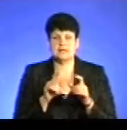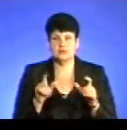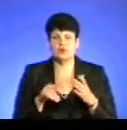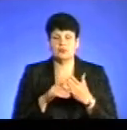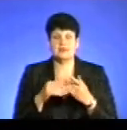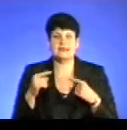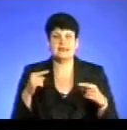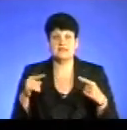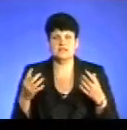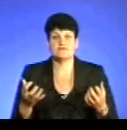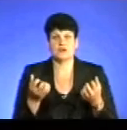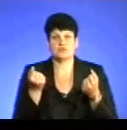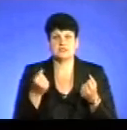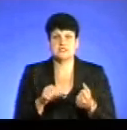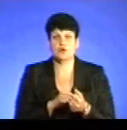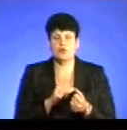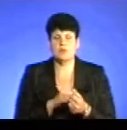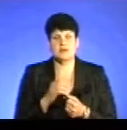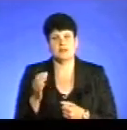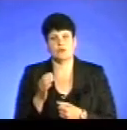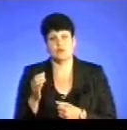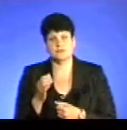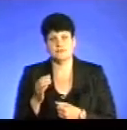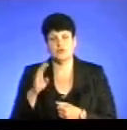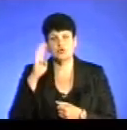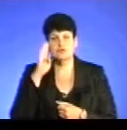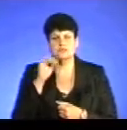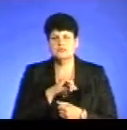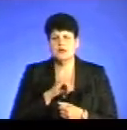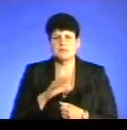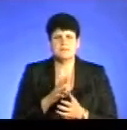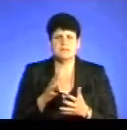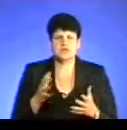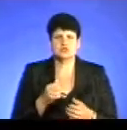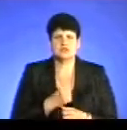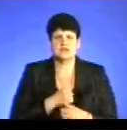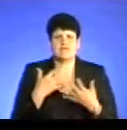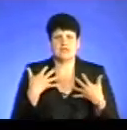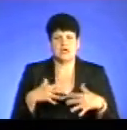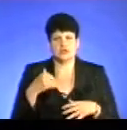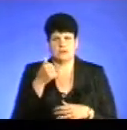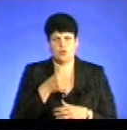допомагає іншим врятуватися від наркоманії та алкоголізму. Чоловік найбільше шкодує за втраченими роками.